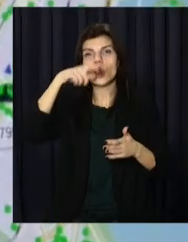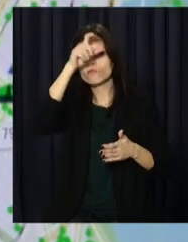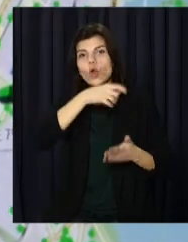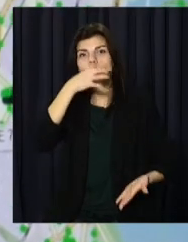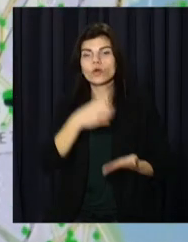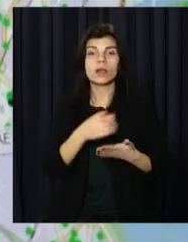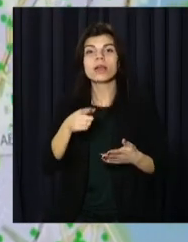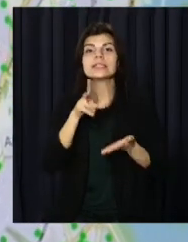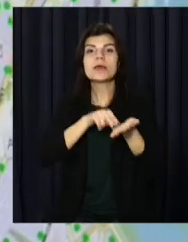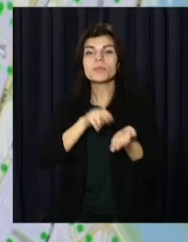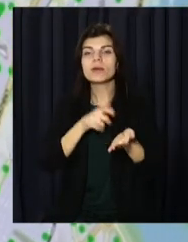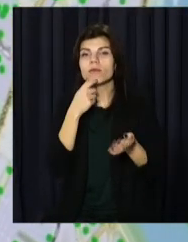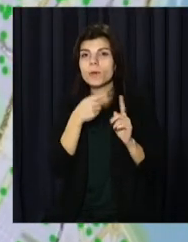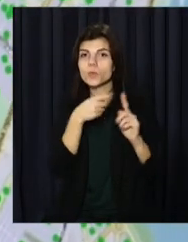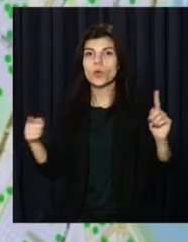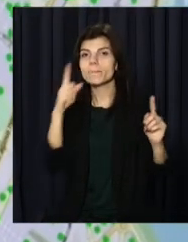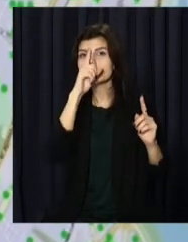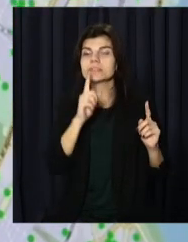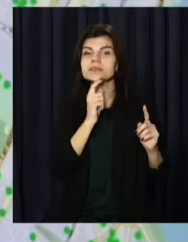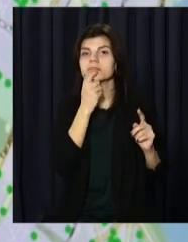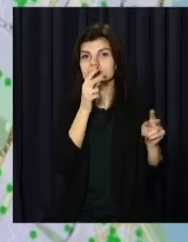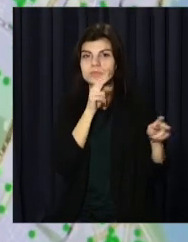Запис можна переглянути впродовж місяця.